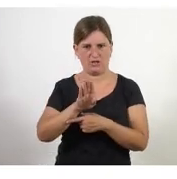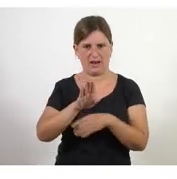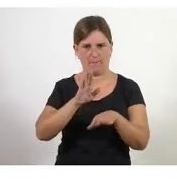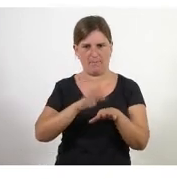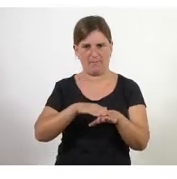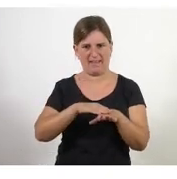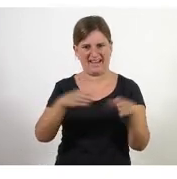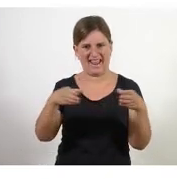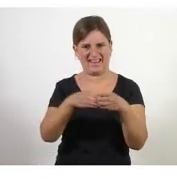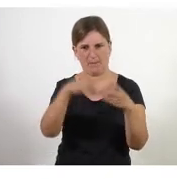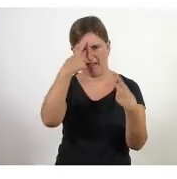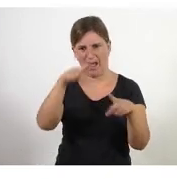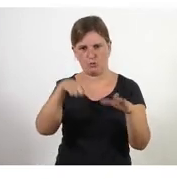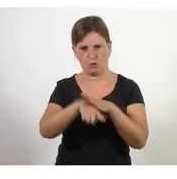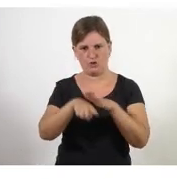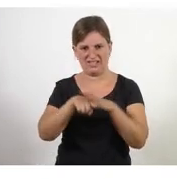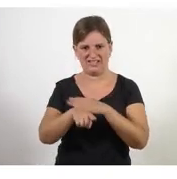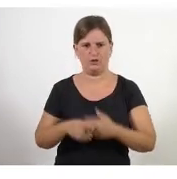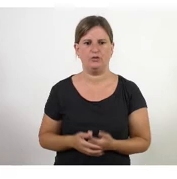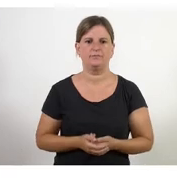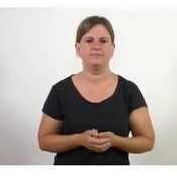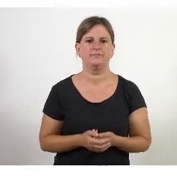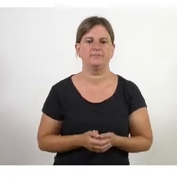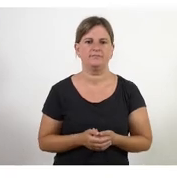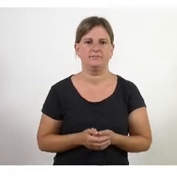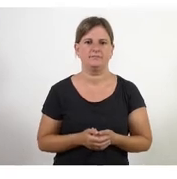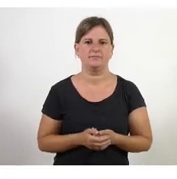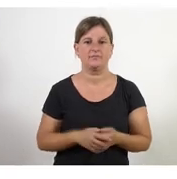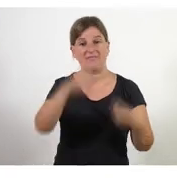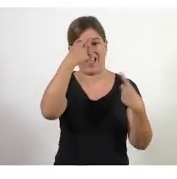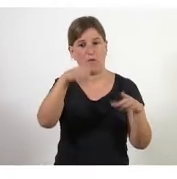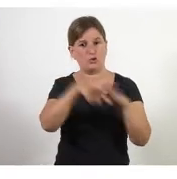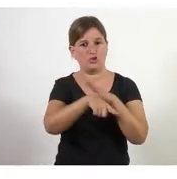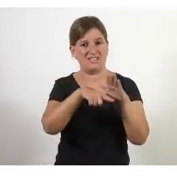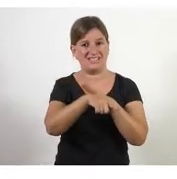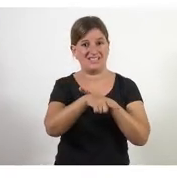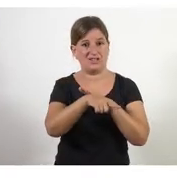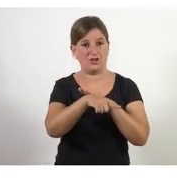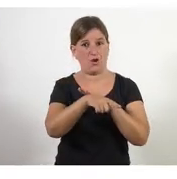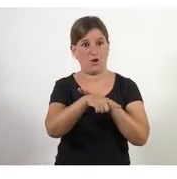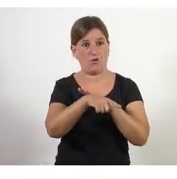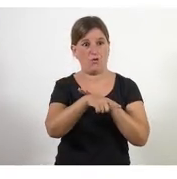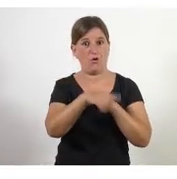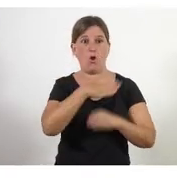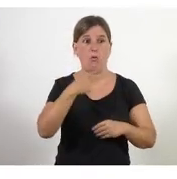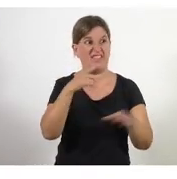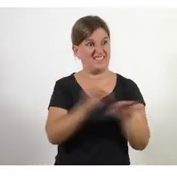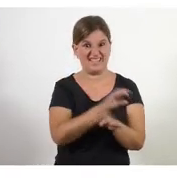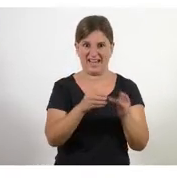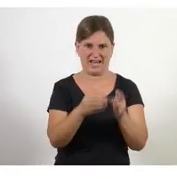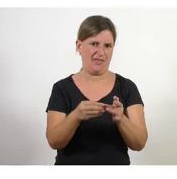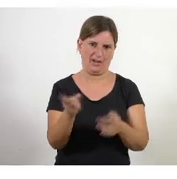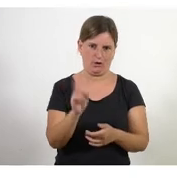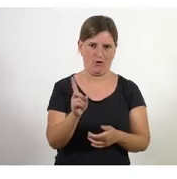autogestionats perquè clar que s'autogestionin no vol dir que no hi hagi lideratge vol dir que el